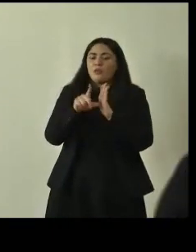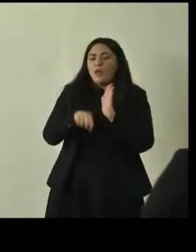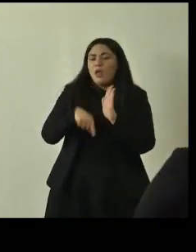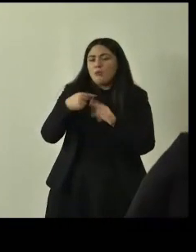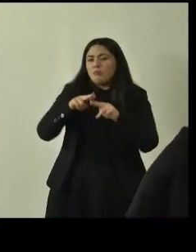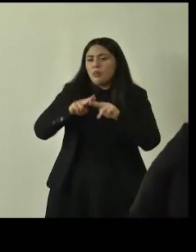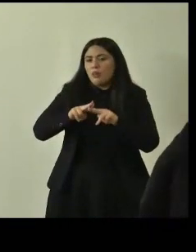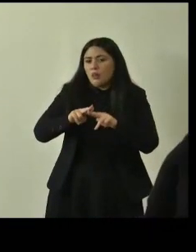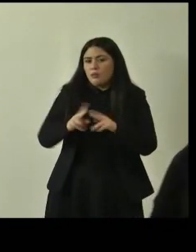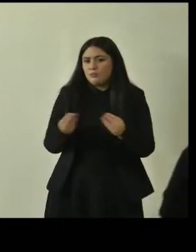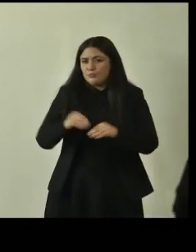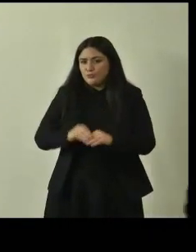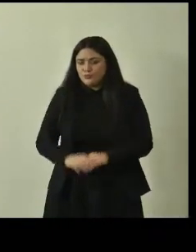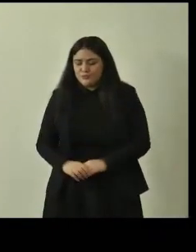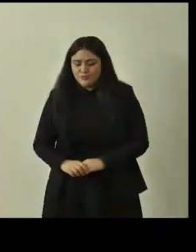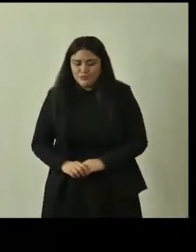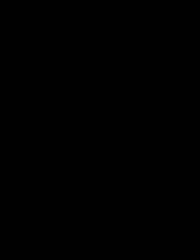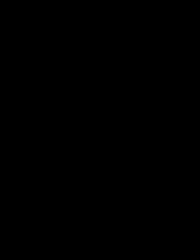ancora un po'